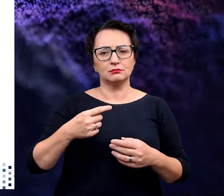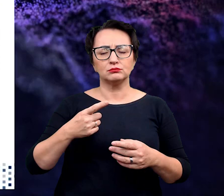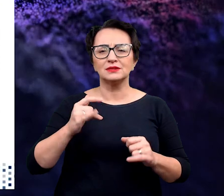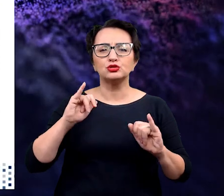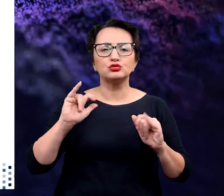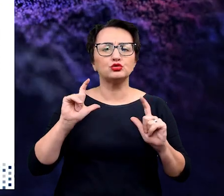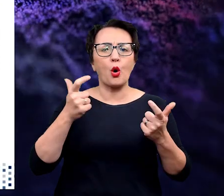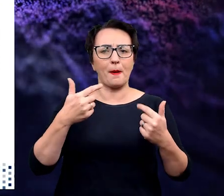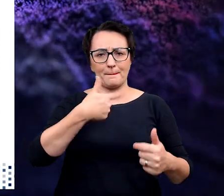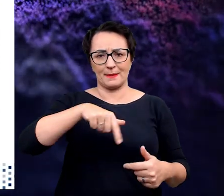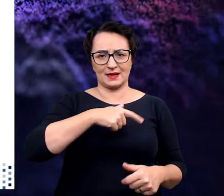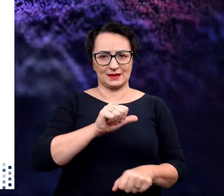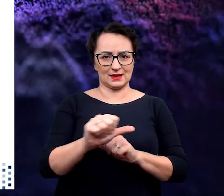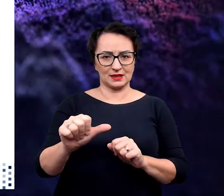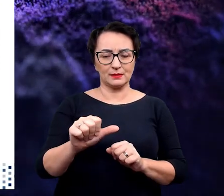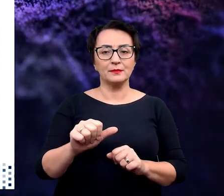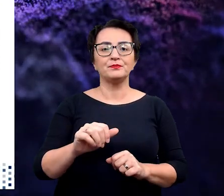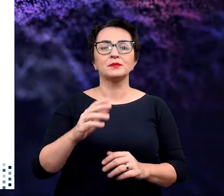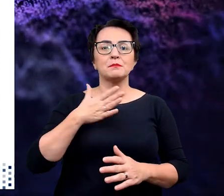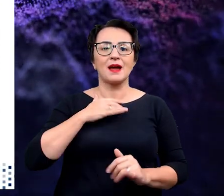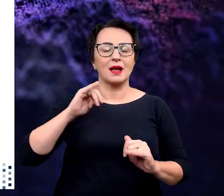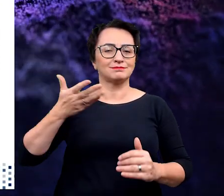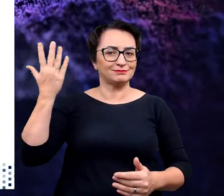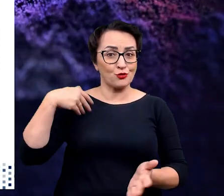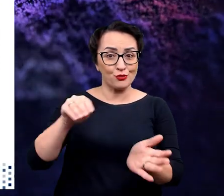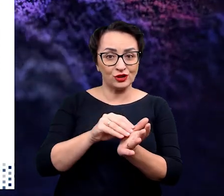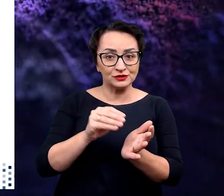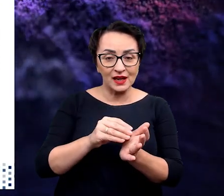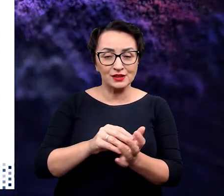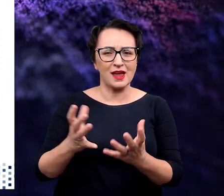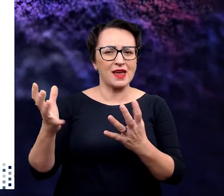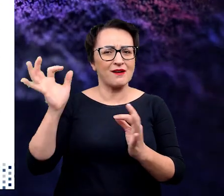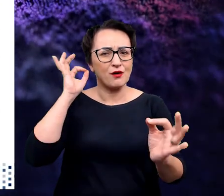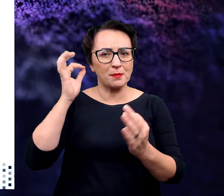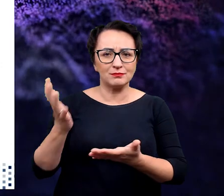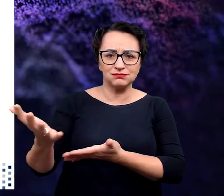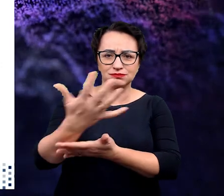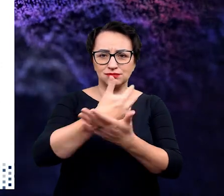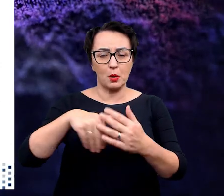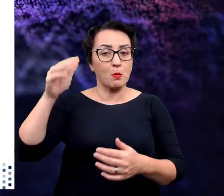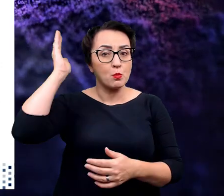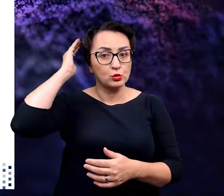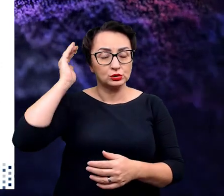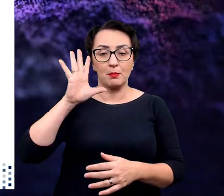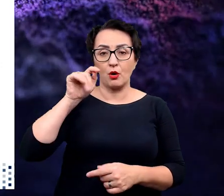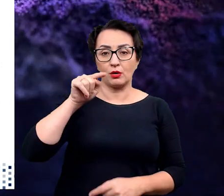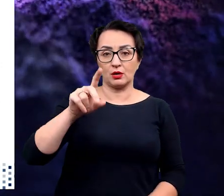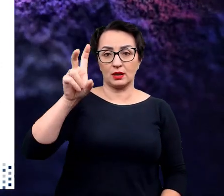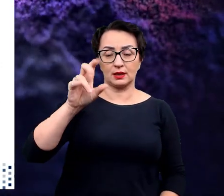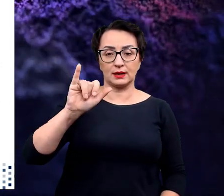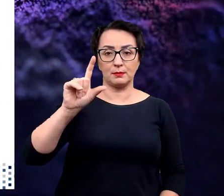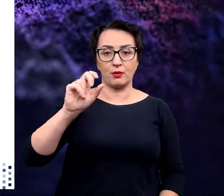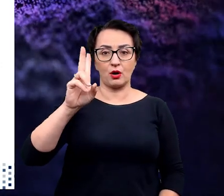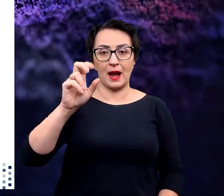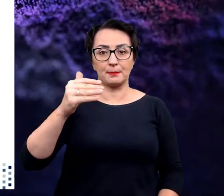kim jesteśmy w obliczu doświadczeń, które zebraliśmy, informacje, które nasz mózg zmagazynował, dlatego że hipokamp